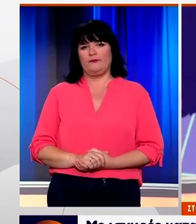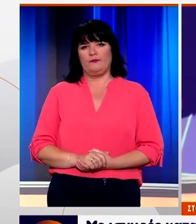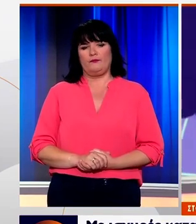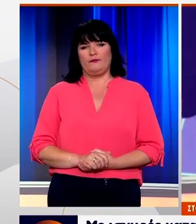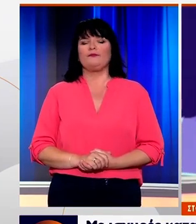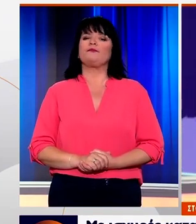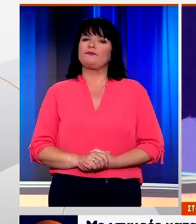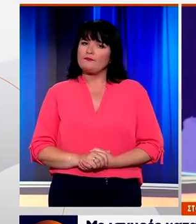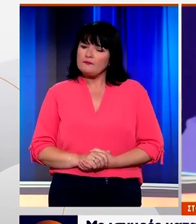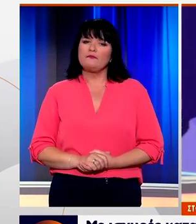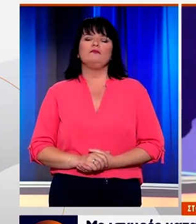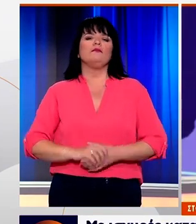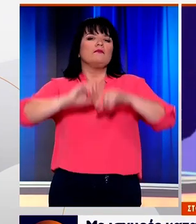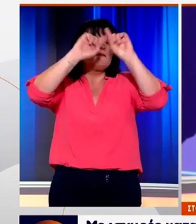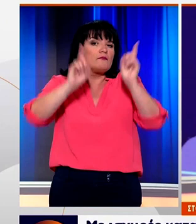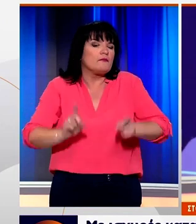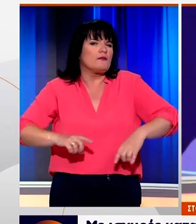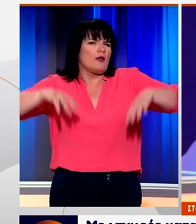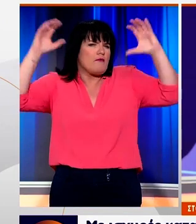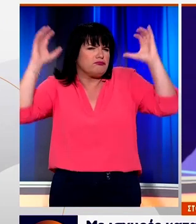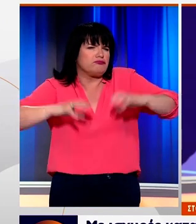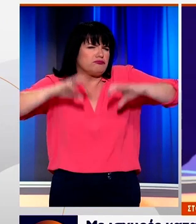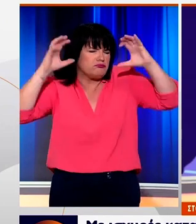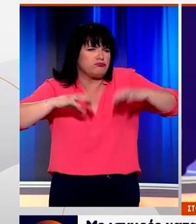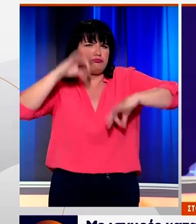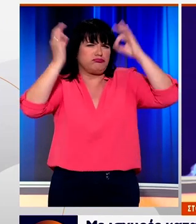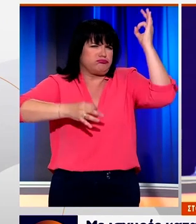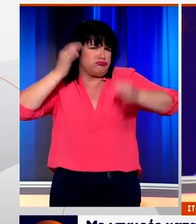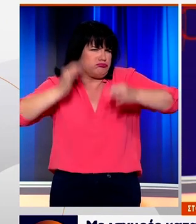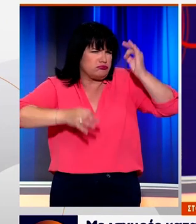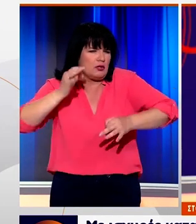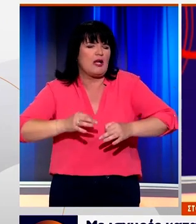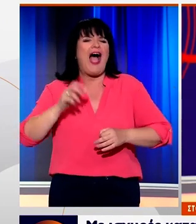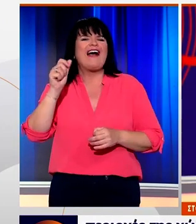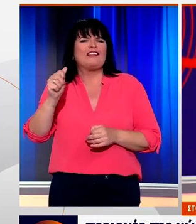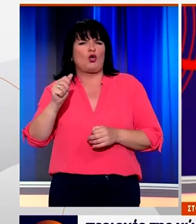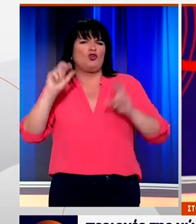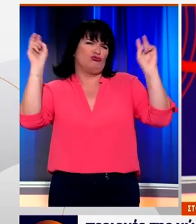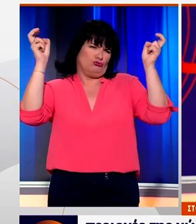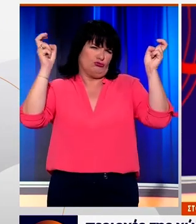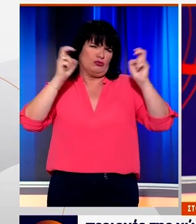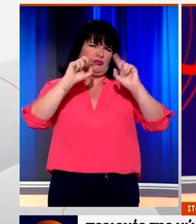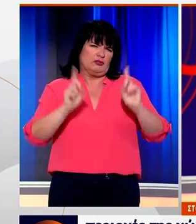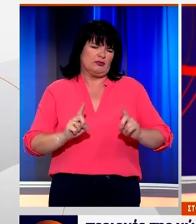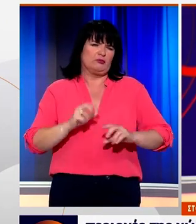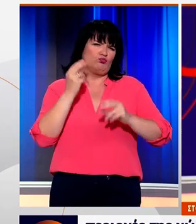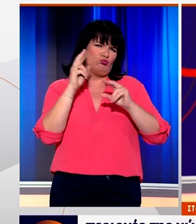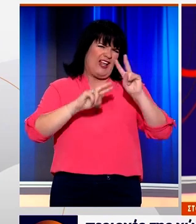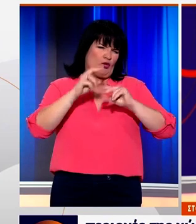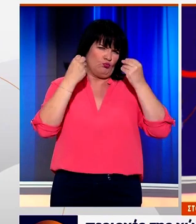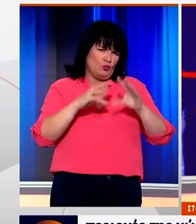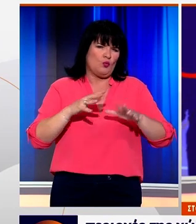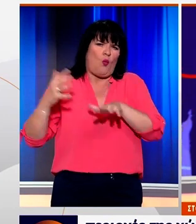Με ισχυρές καταιγίδες, χιλιάδες κεραυνούς και χαλάζι, χτύπησε η κακοκαιρία Αντίνο σε πολλές περιοχές της χώρας. Από τα